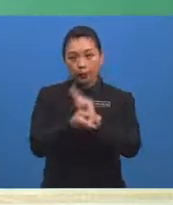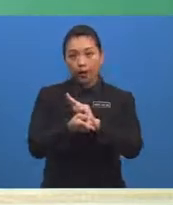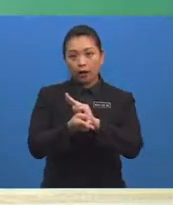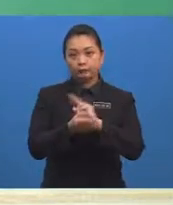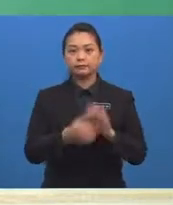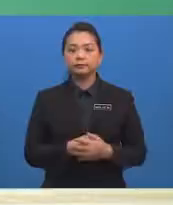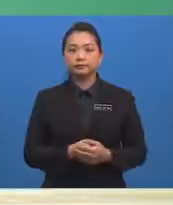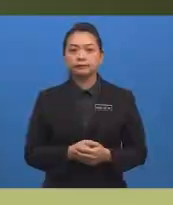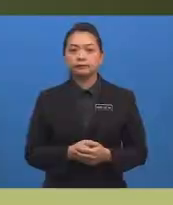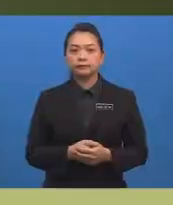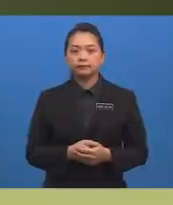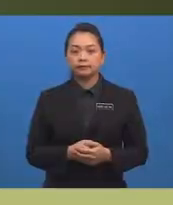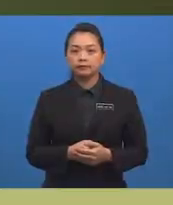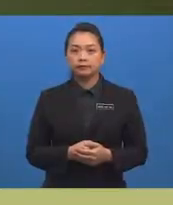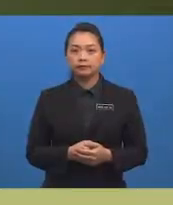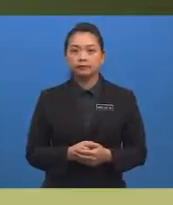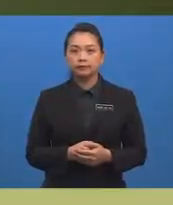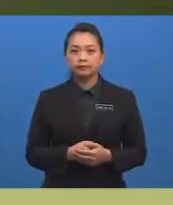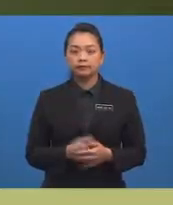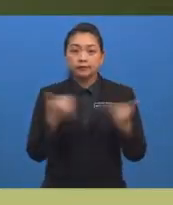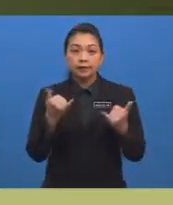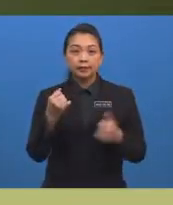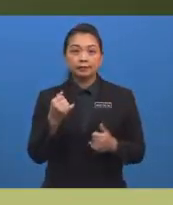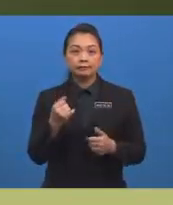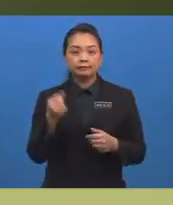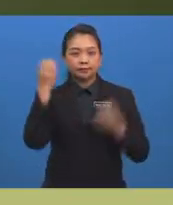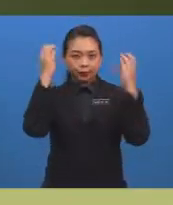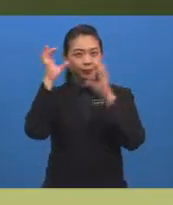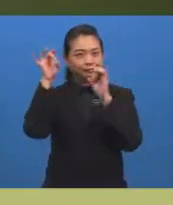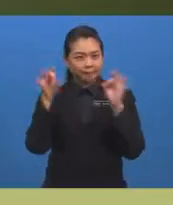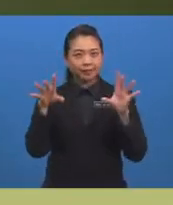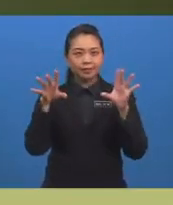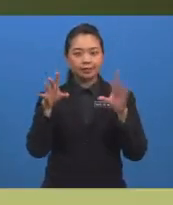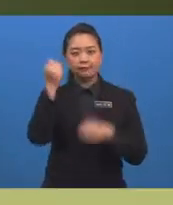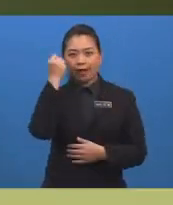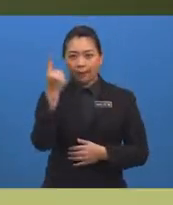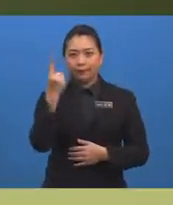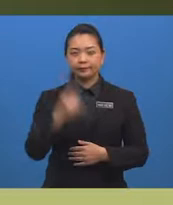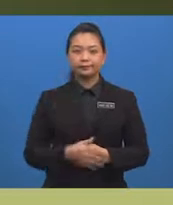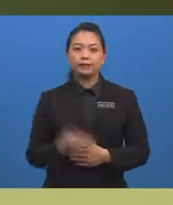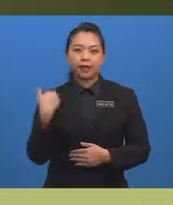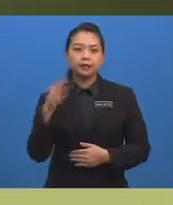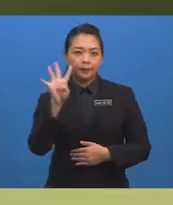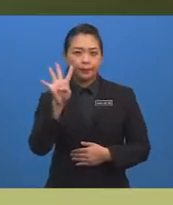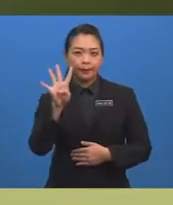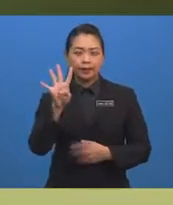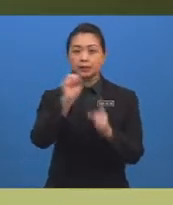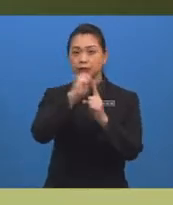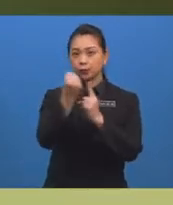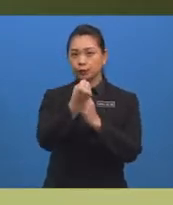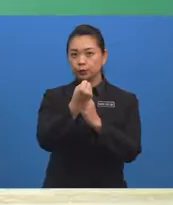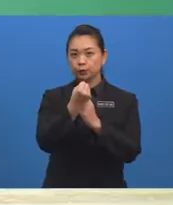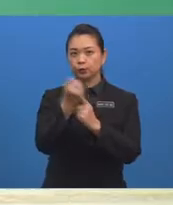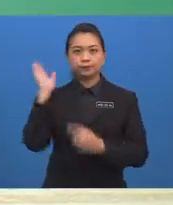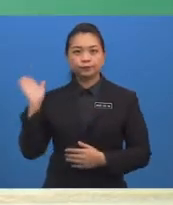Baiklah, mari kita uji kefahaman murid-murid Terdapat empat situasi pada